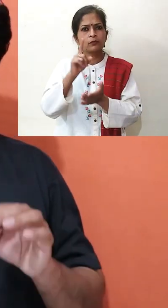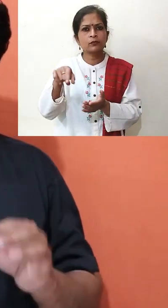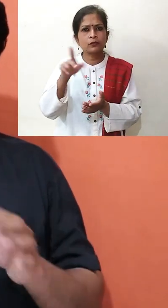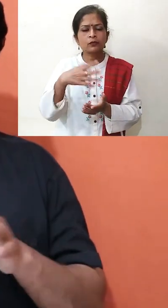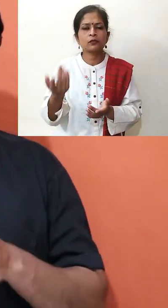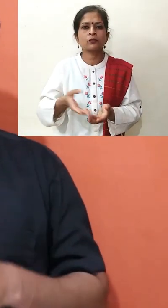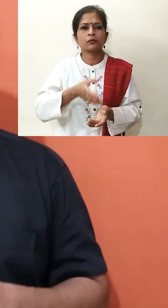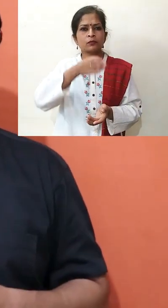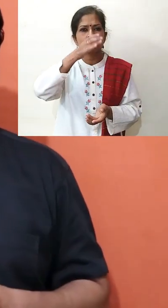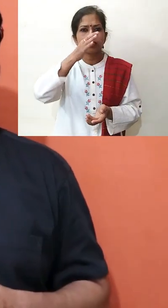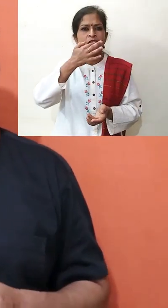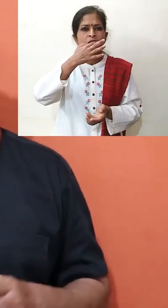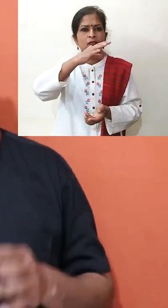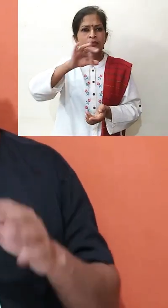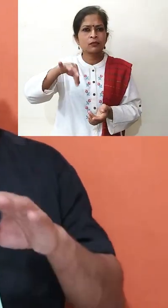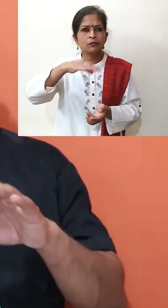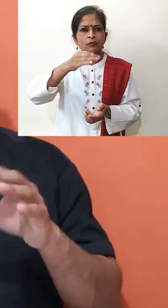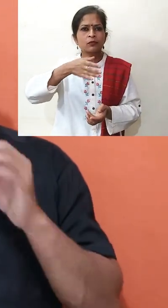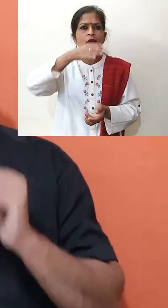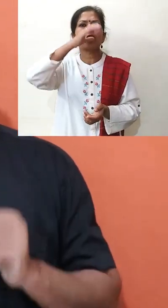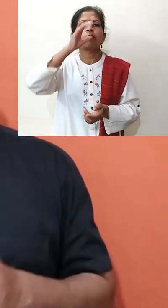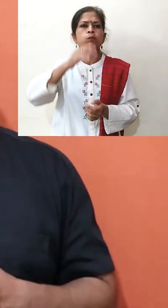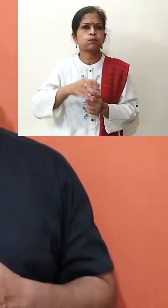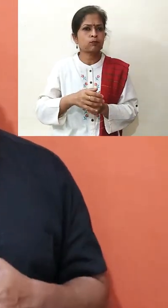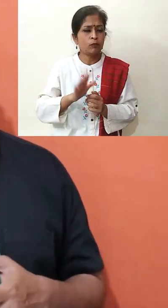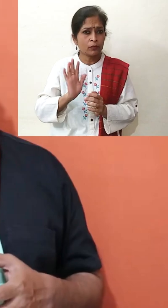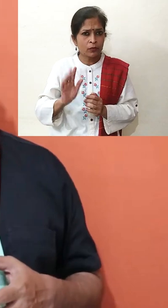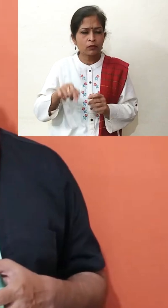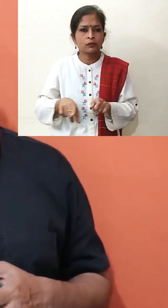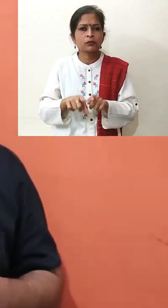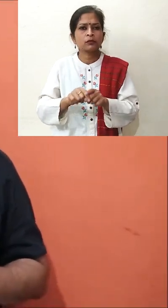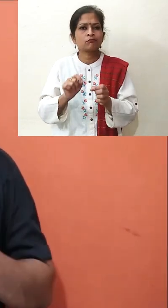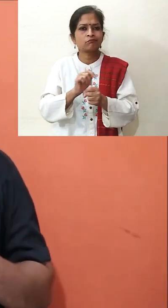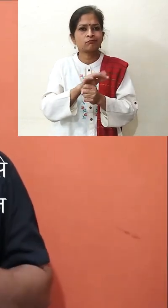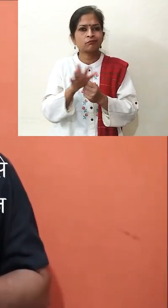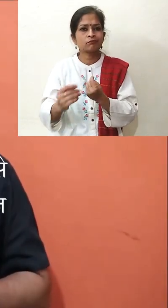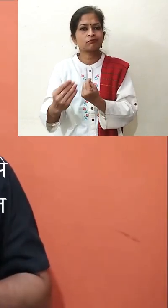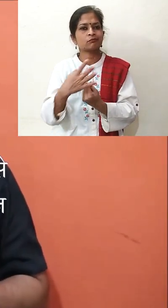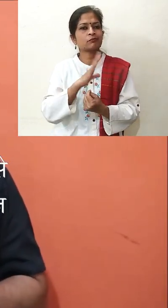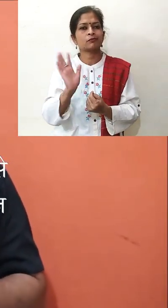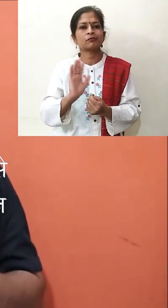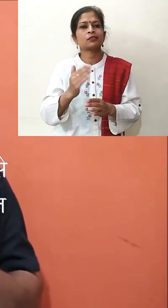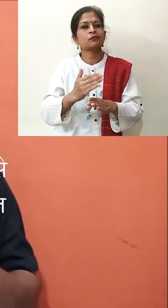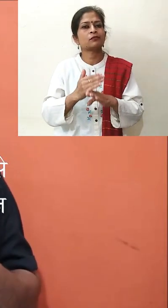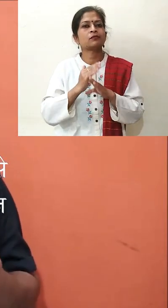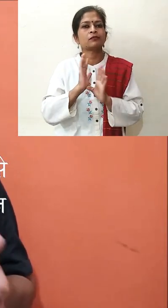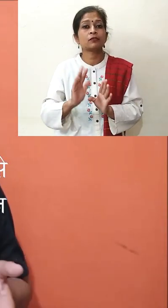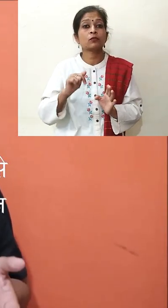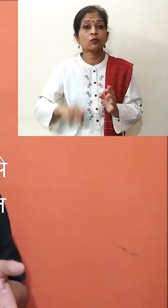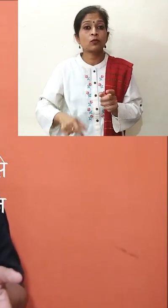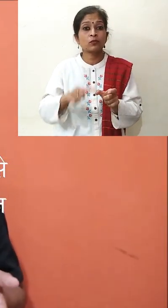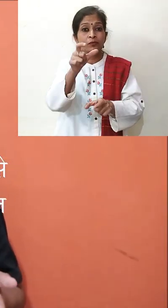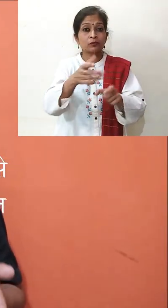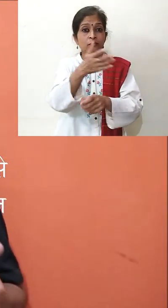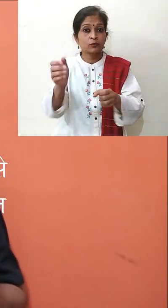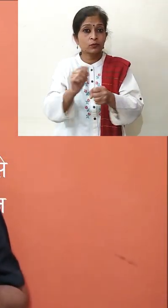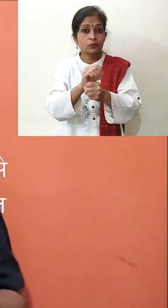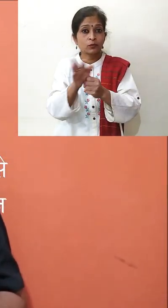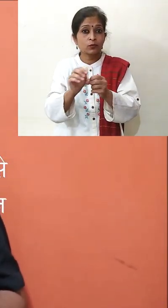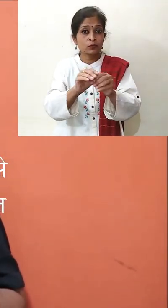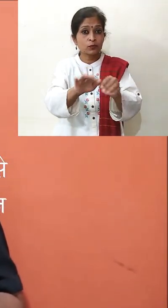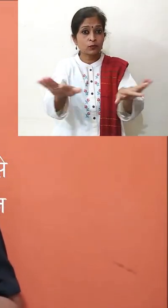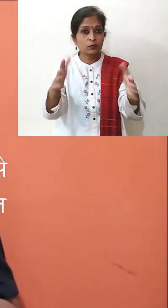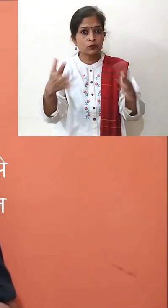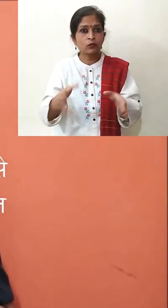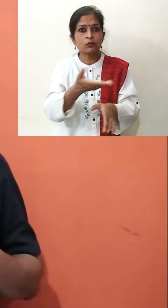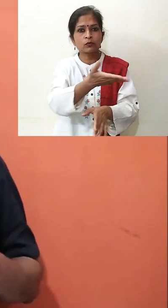कि नमकीन और गुंगने पानी से नियमित रूप से गरारे करने से करोना वायरस का संक्रमन नहीं हो सकता है। और जिनको करोना वायरस का संक्रमन